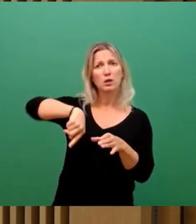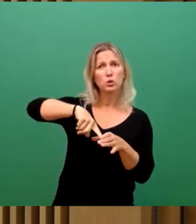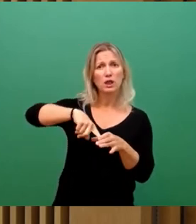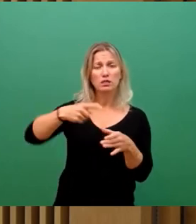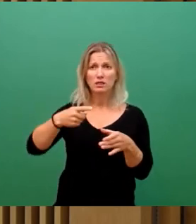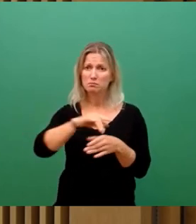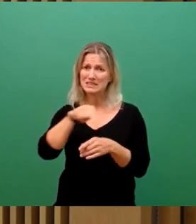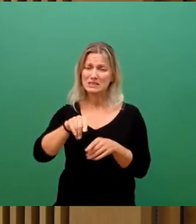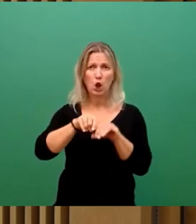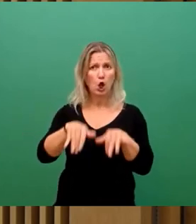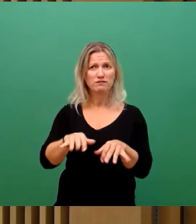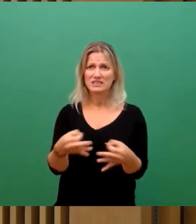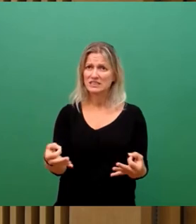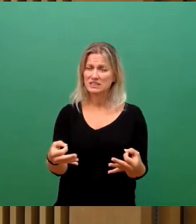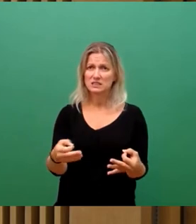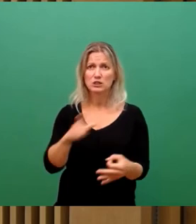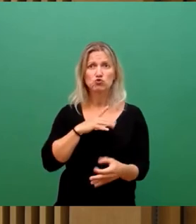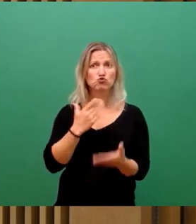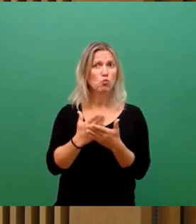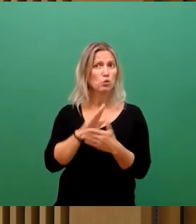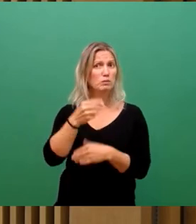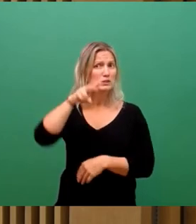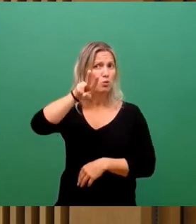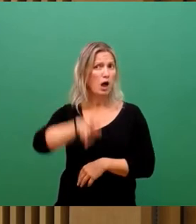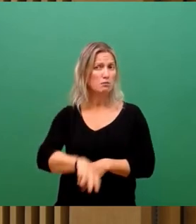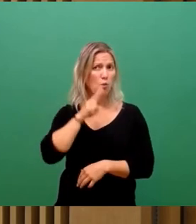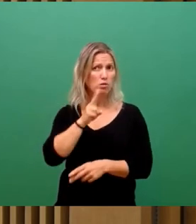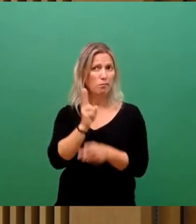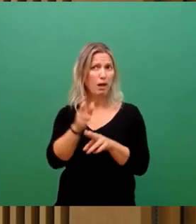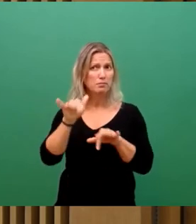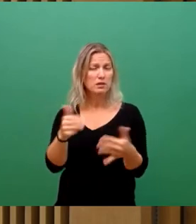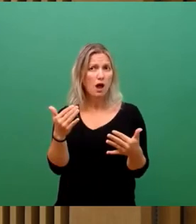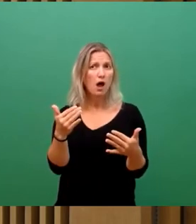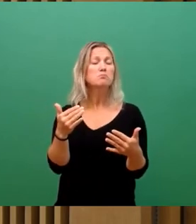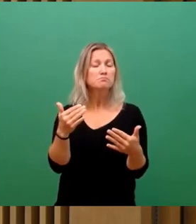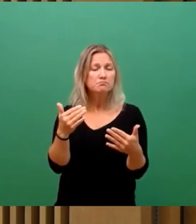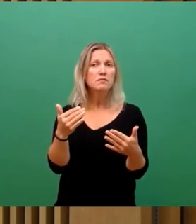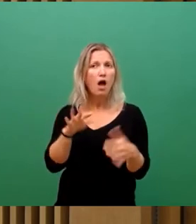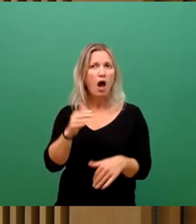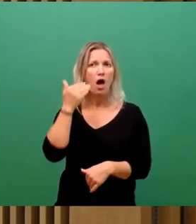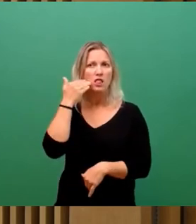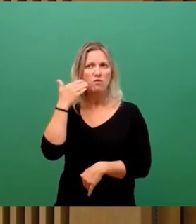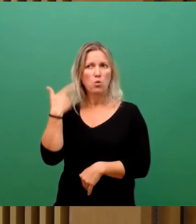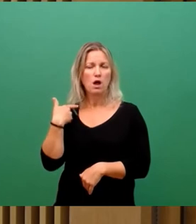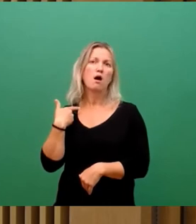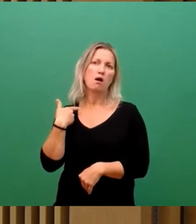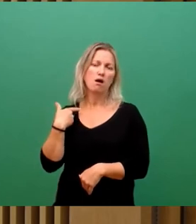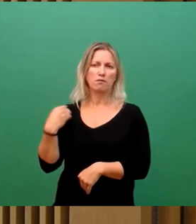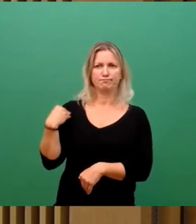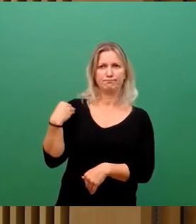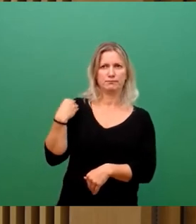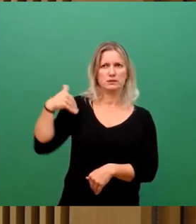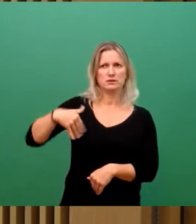Er läuft doch schon übrigens über zwei Monate nicht. Anwohner haben mich als Stadtbezirksbeirat angesprochen und waren ziemlich